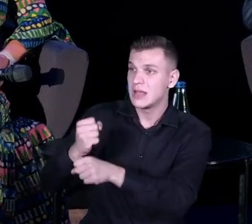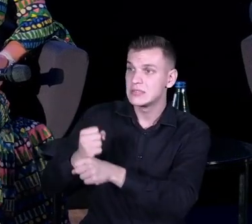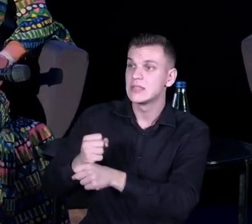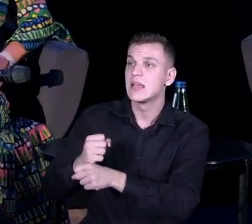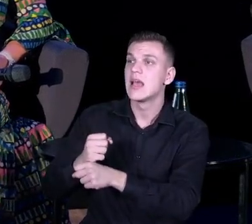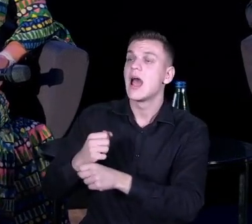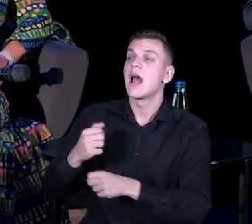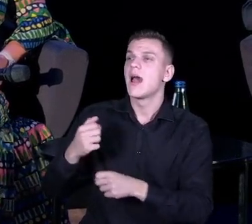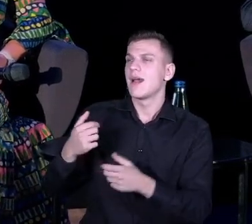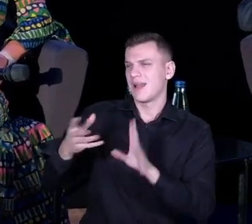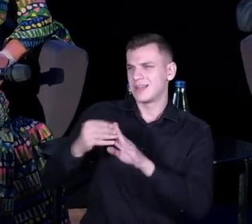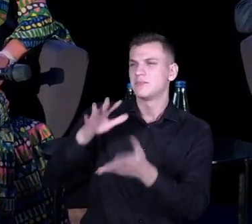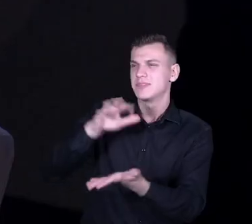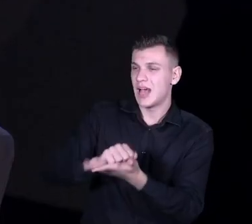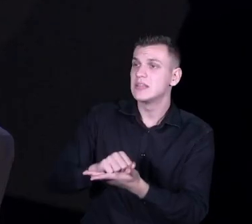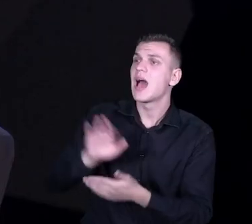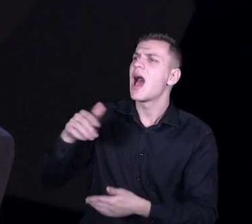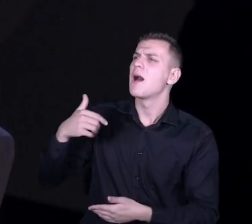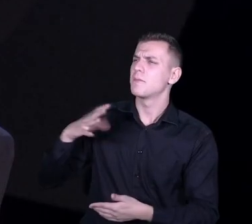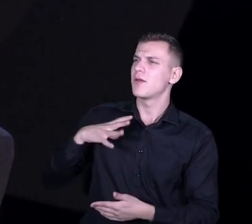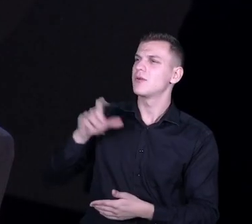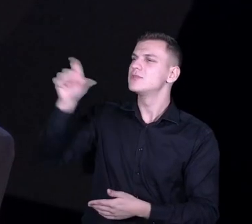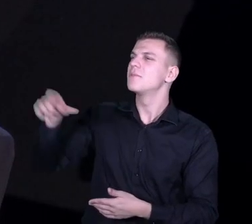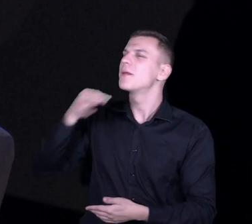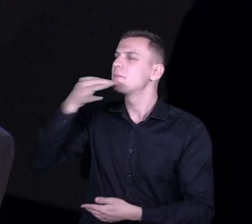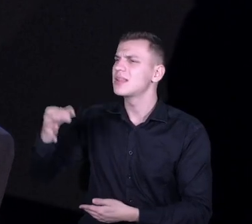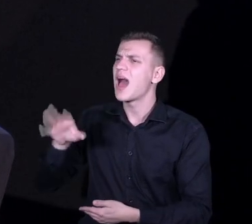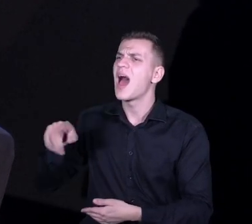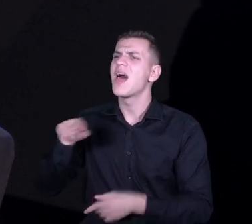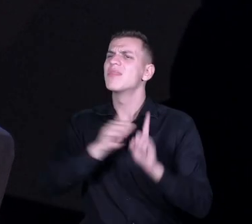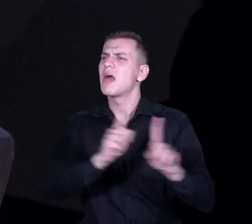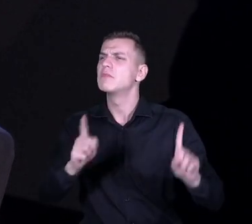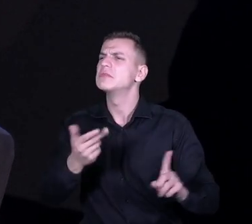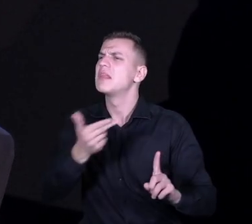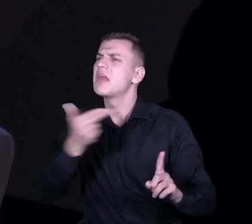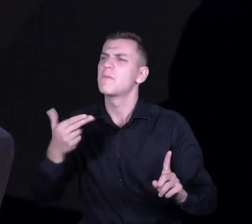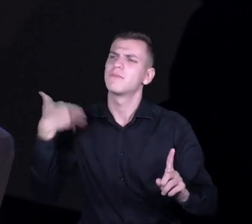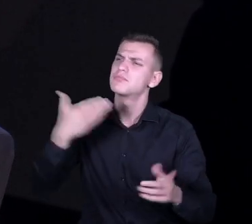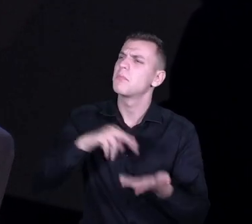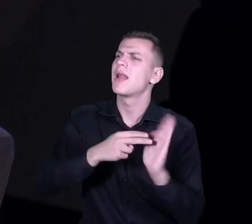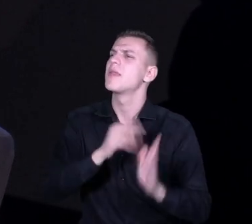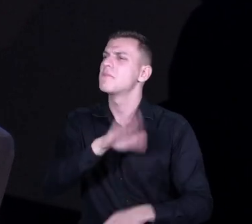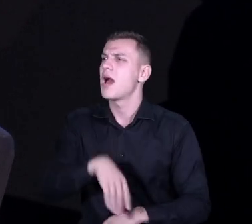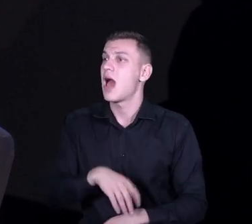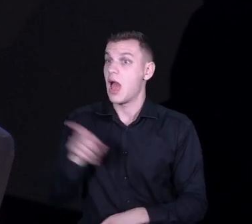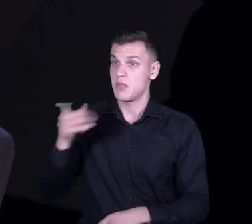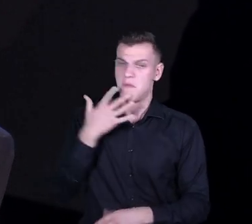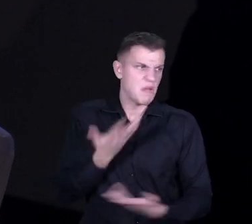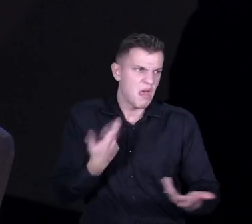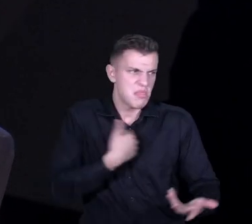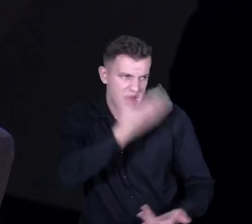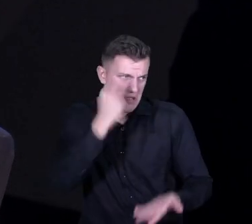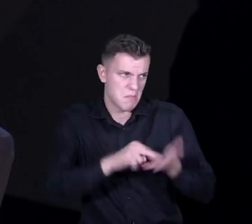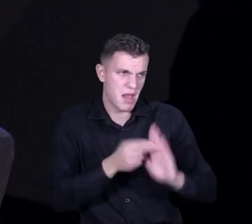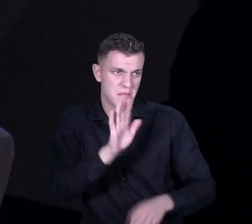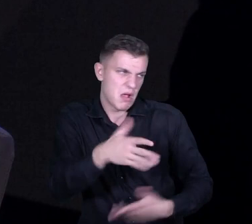planują, tak. Więc nawet nie, no to każdy jest ekspertem w danej dziedzinie i to po prostu robi. Marku, to